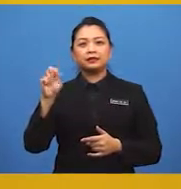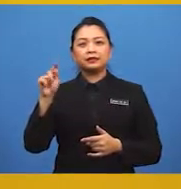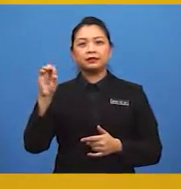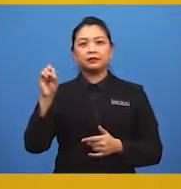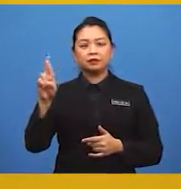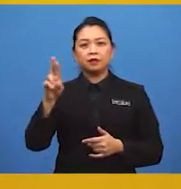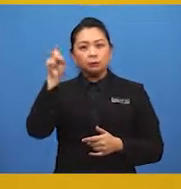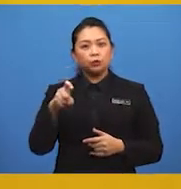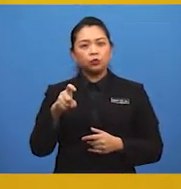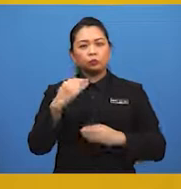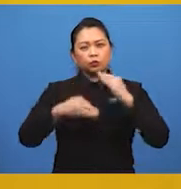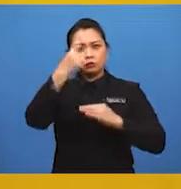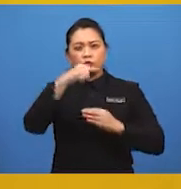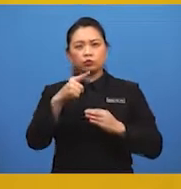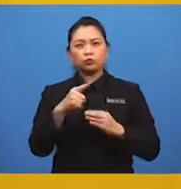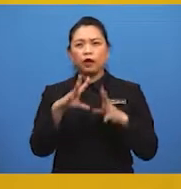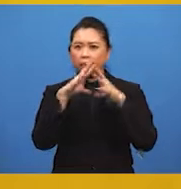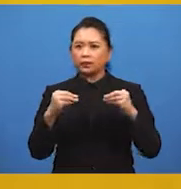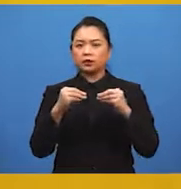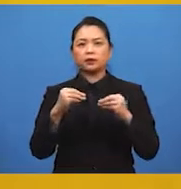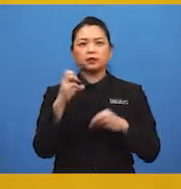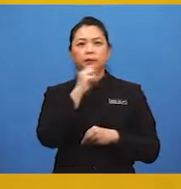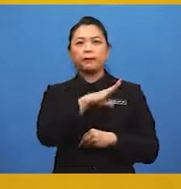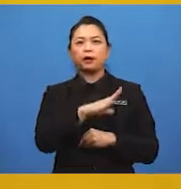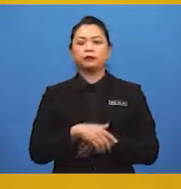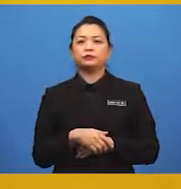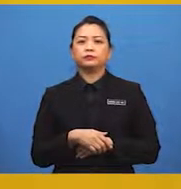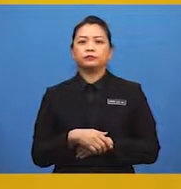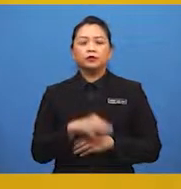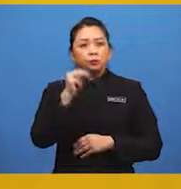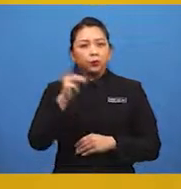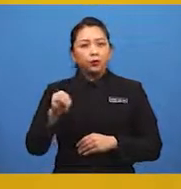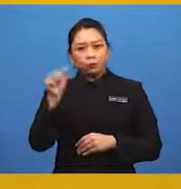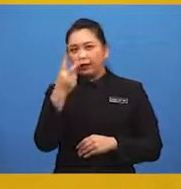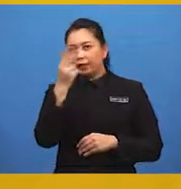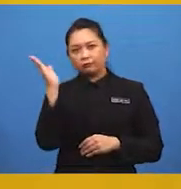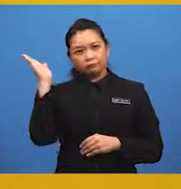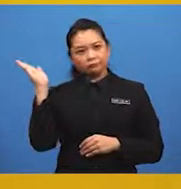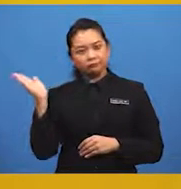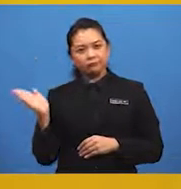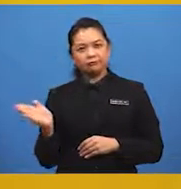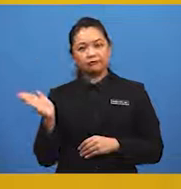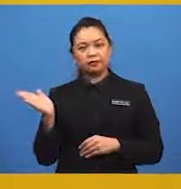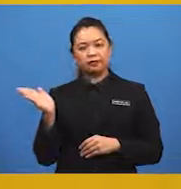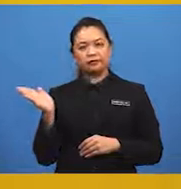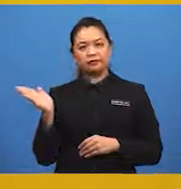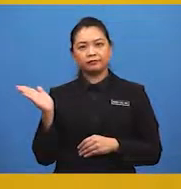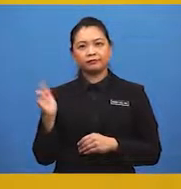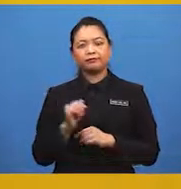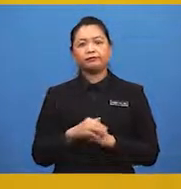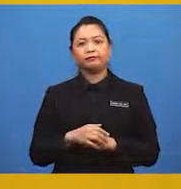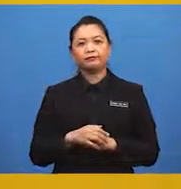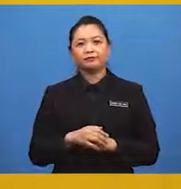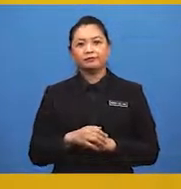untuk melupuskan sampah secara tertutup dan terkawar. Murid-murid bolehlah melihat insinerator pada